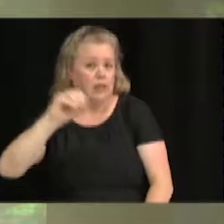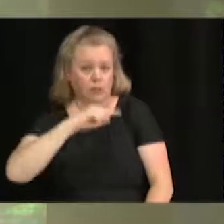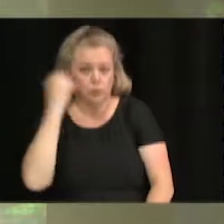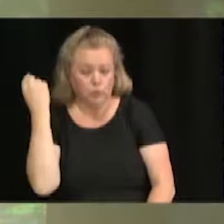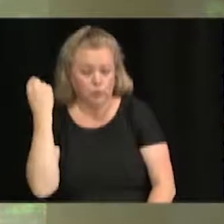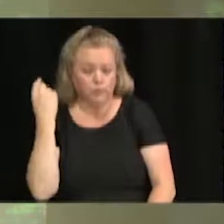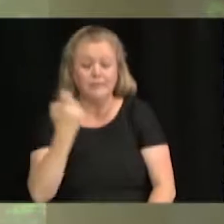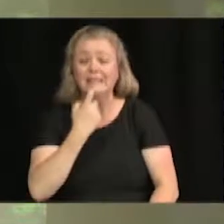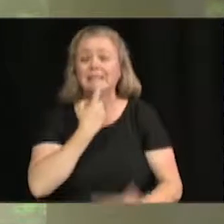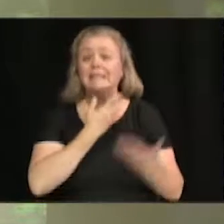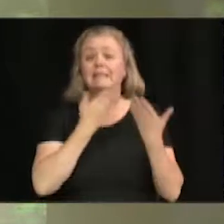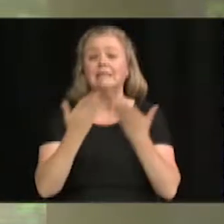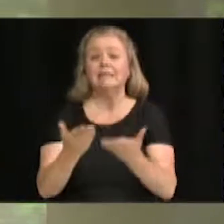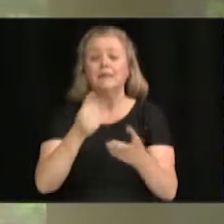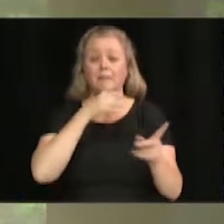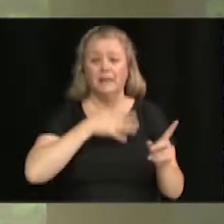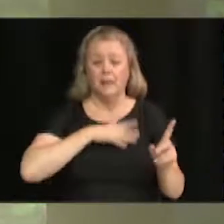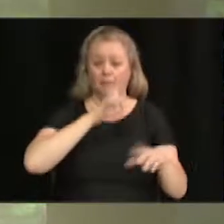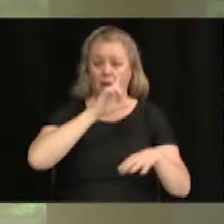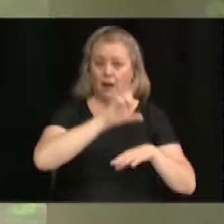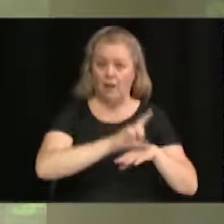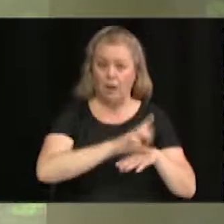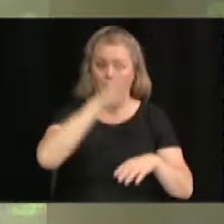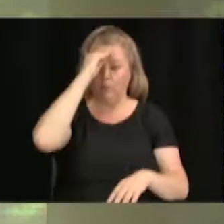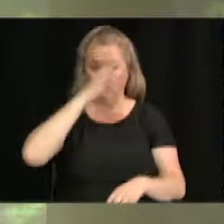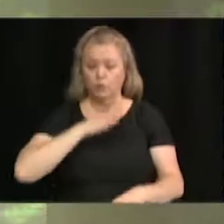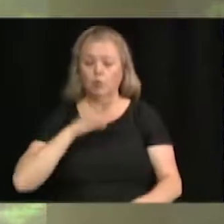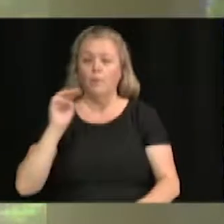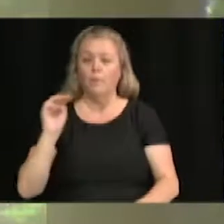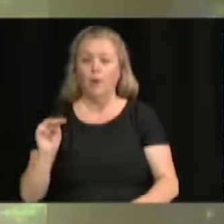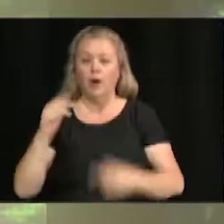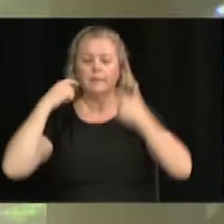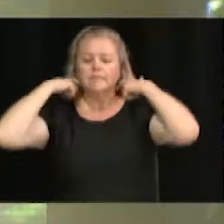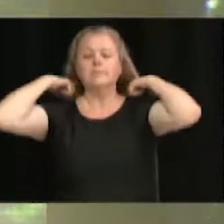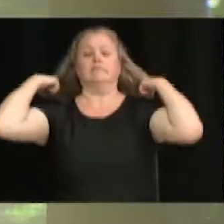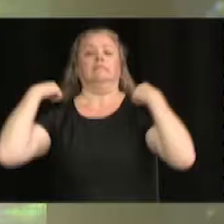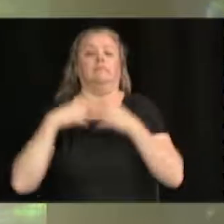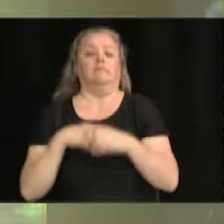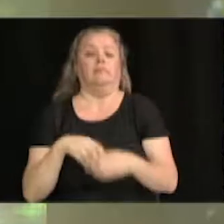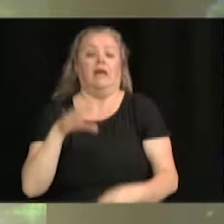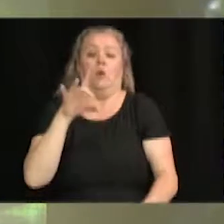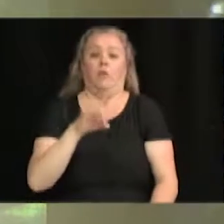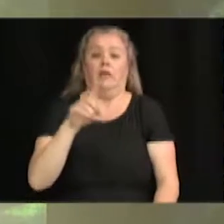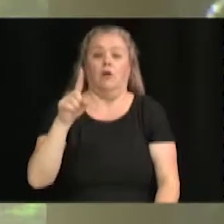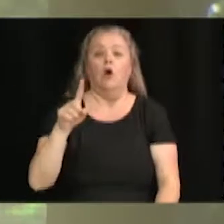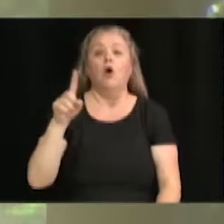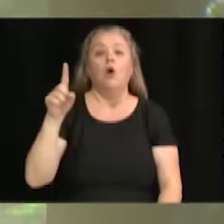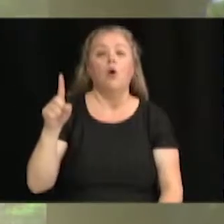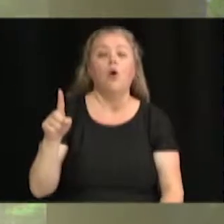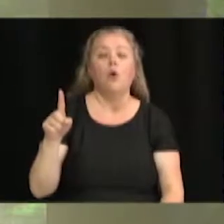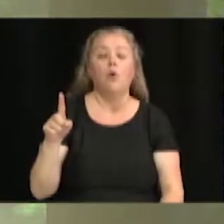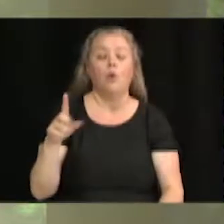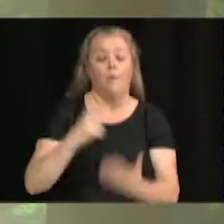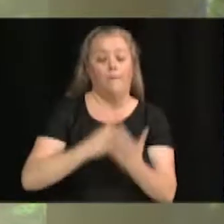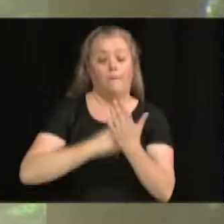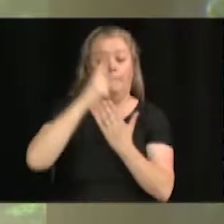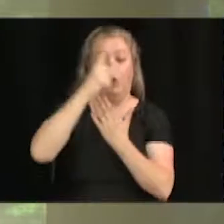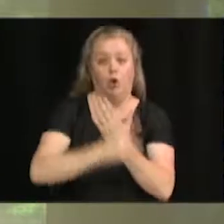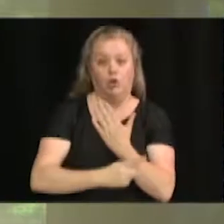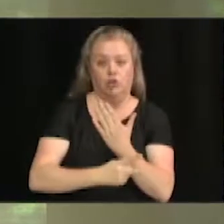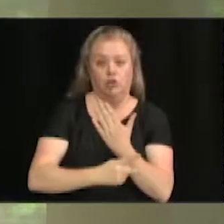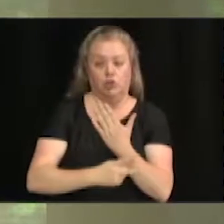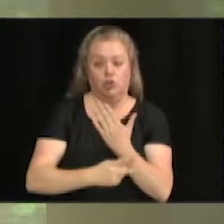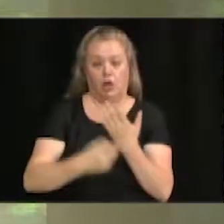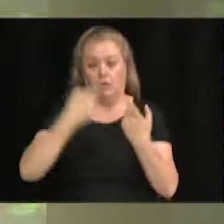Proposé par Mme Lambert, appuyé par M. Morin. 8.1.1, projet d'acte à intervenir